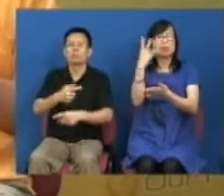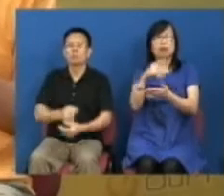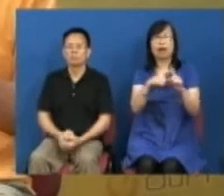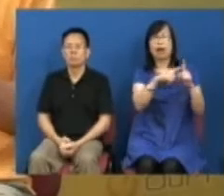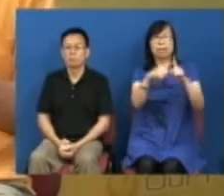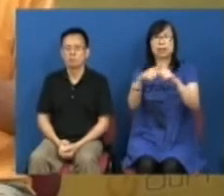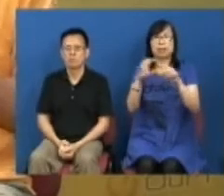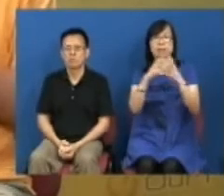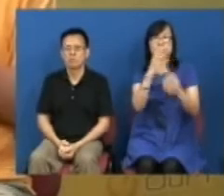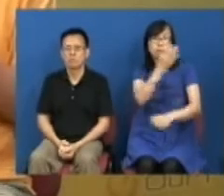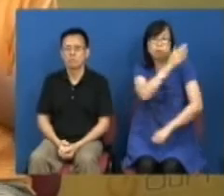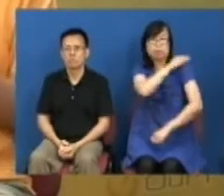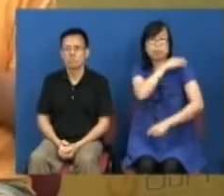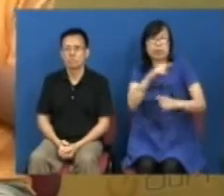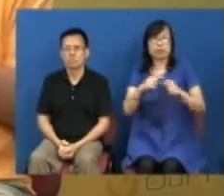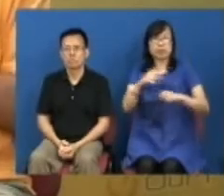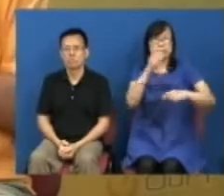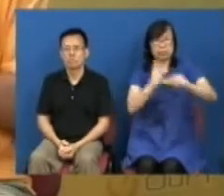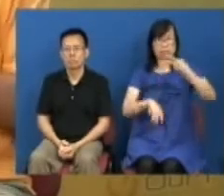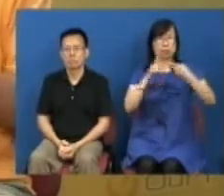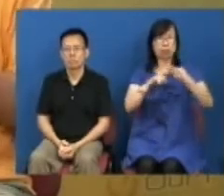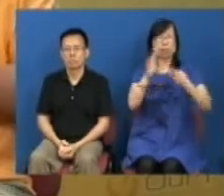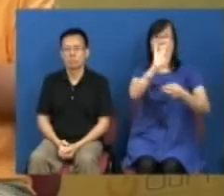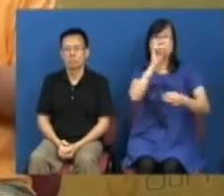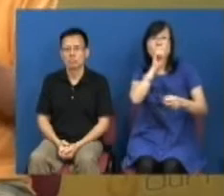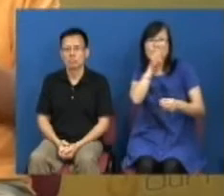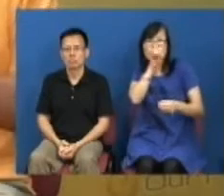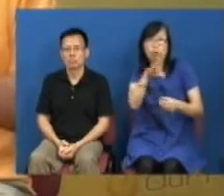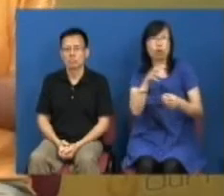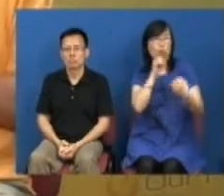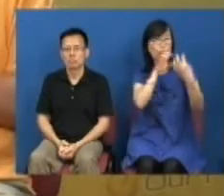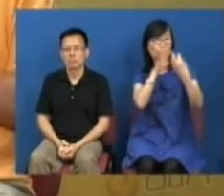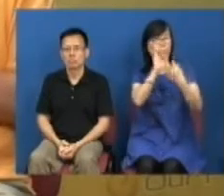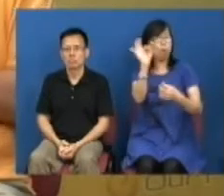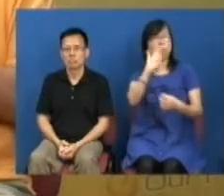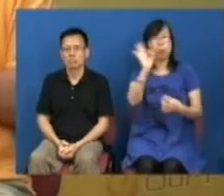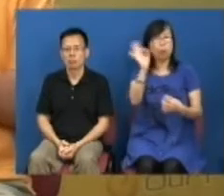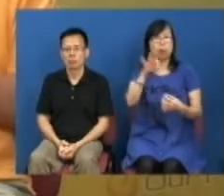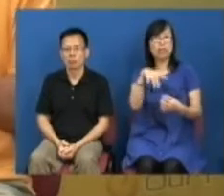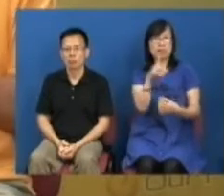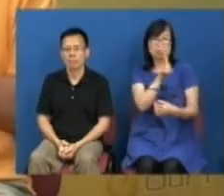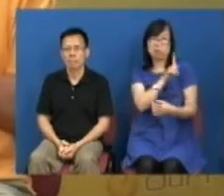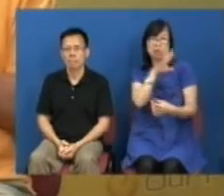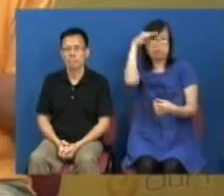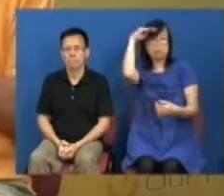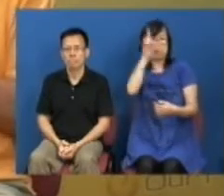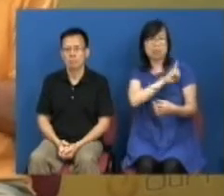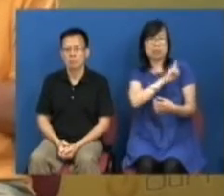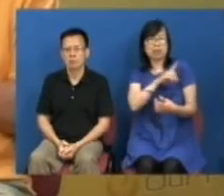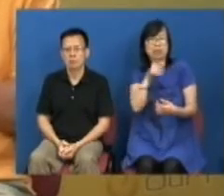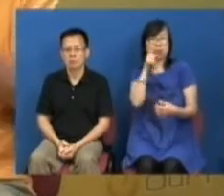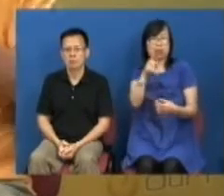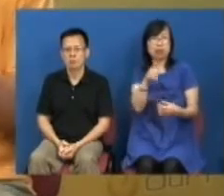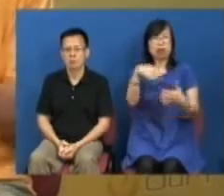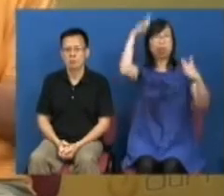是有些抖册义工的他也是没有和我们的抖册义工在商量过的情况之下就单方面去进行这个